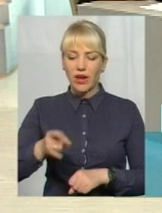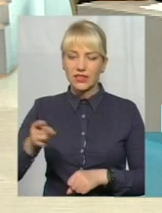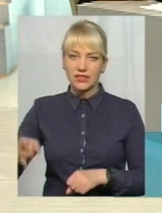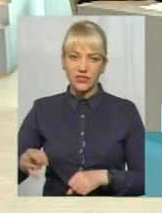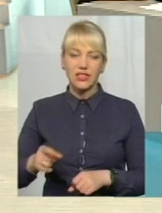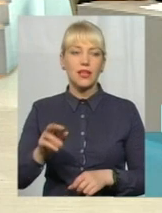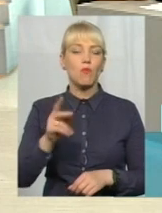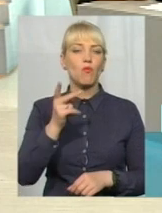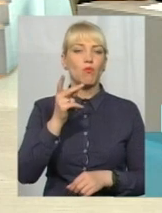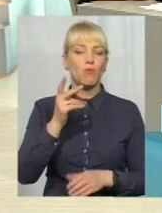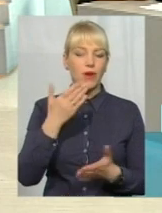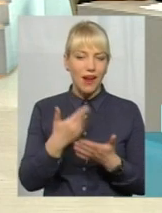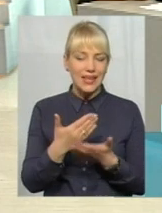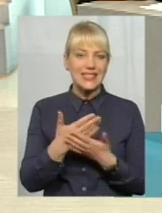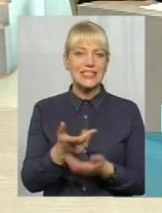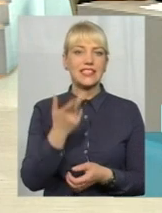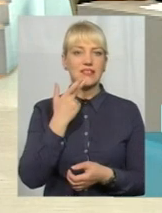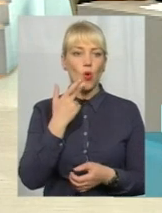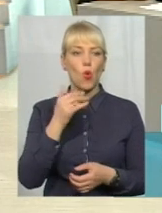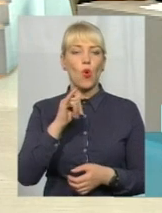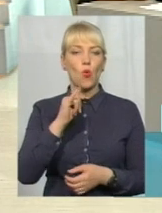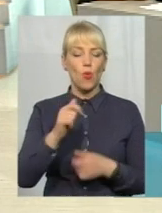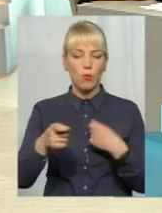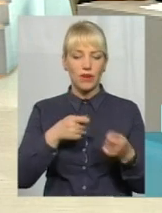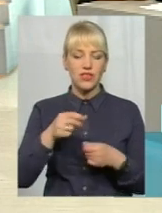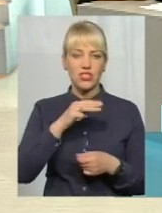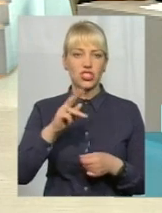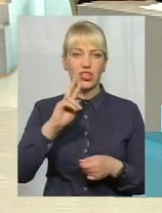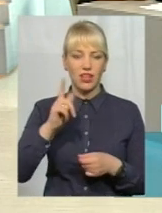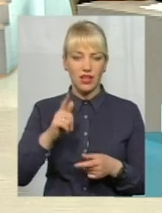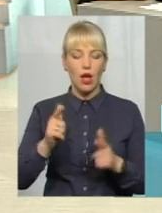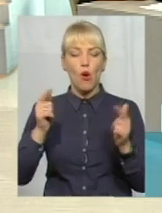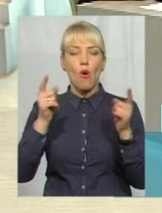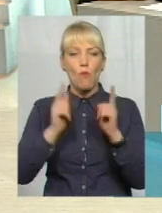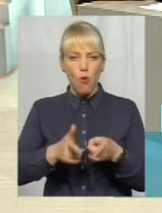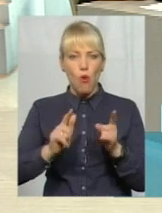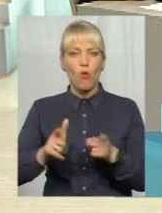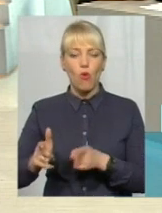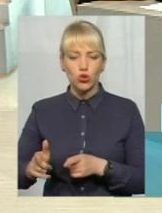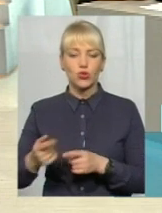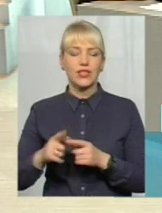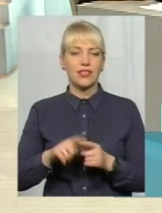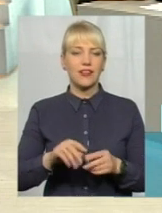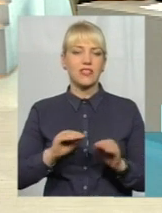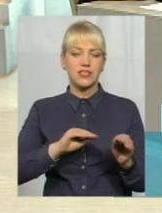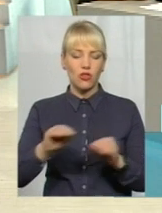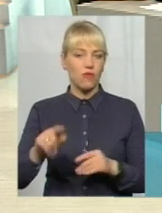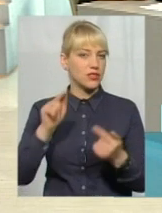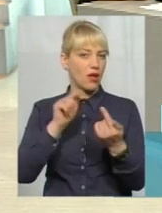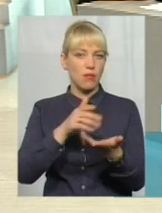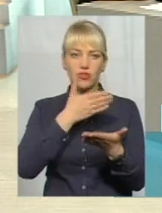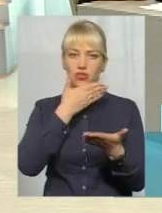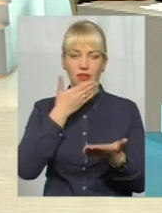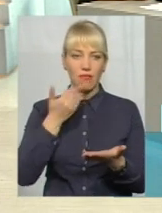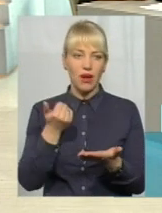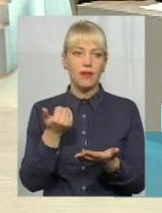завжди управління житлово-комунального господарства погоджує їх встановлення. Тобто заперечень ми того не маємо, хіба що до